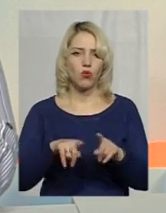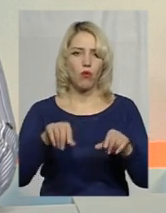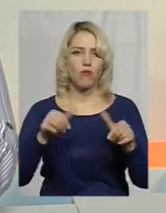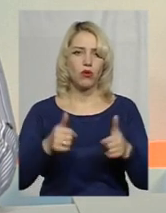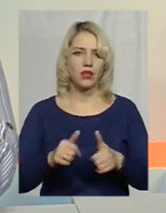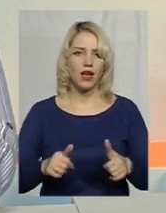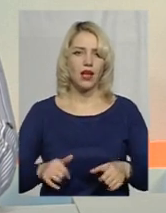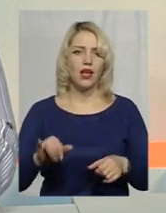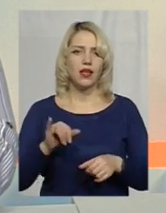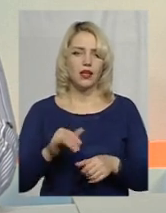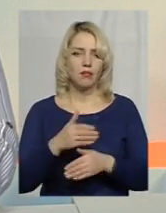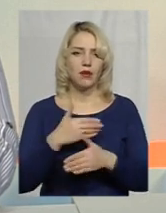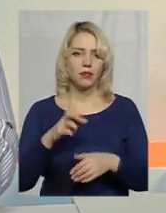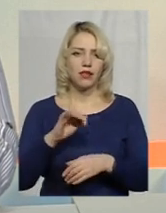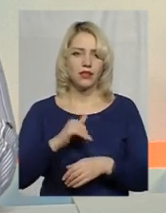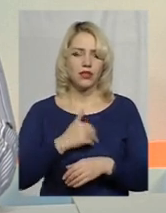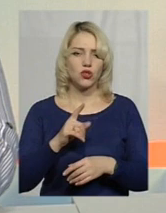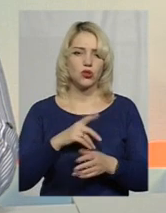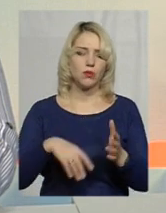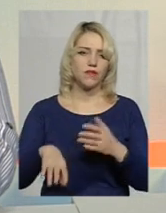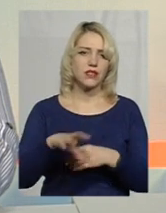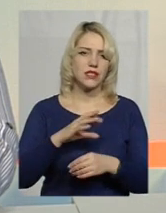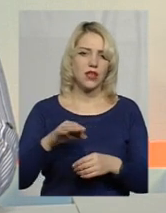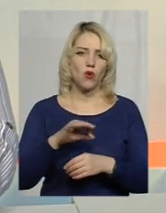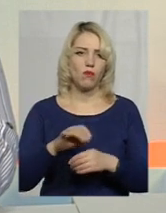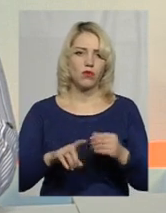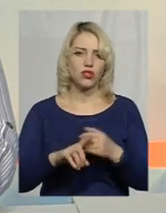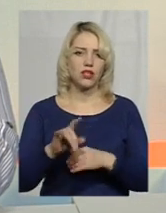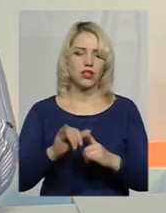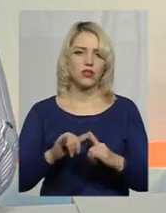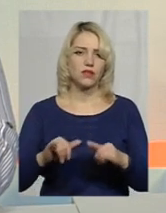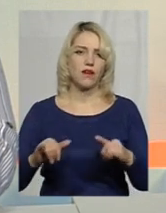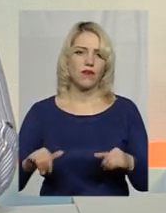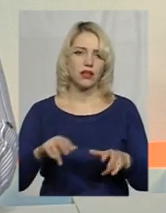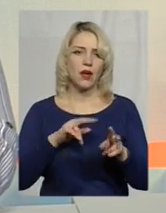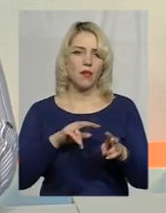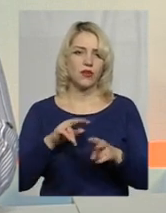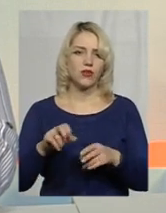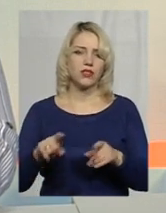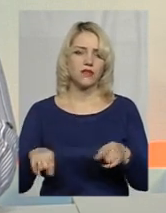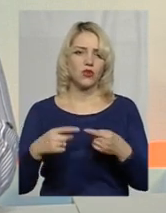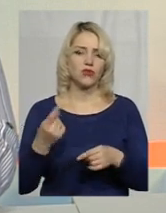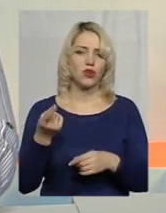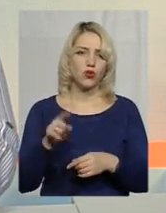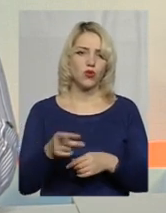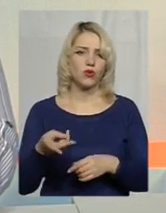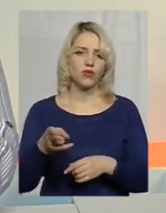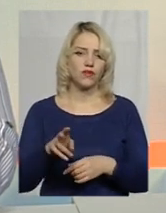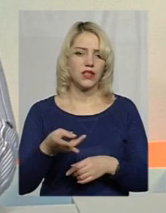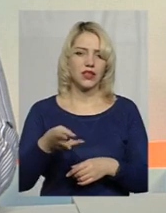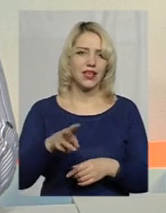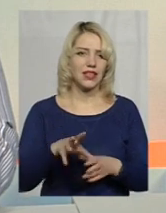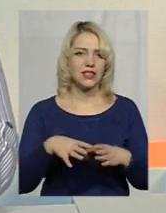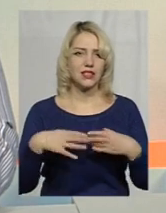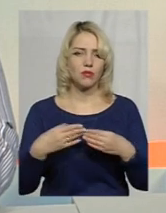Ми хотіли би, щоб всі області почали розвивати патронат, навіть створивши одну, дві, три сім'ї, тому що